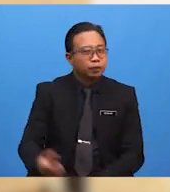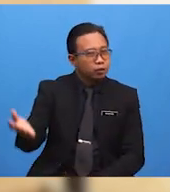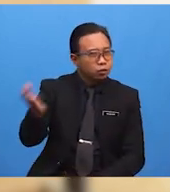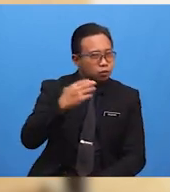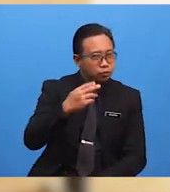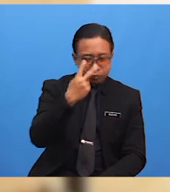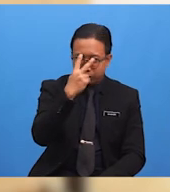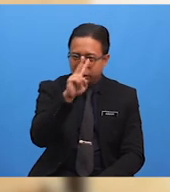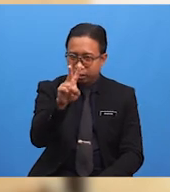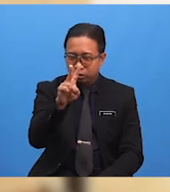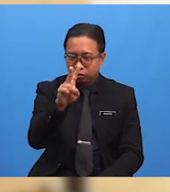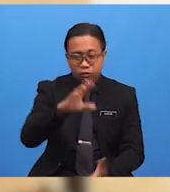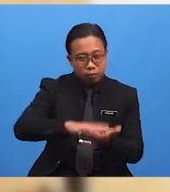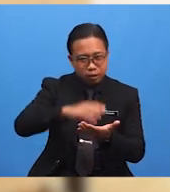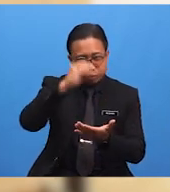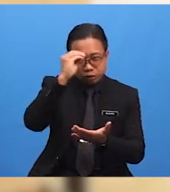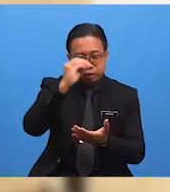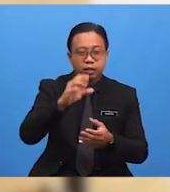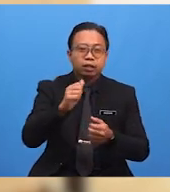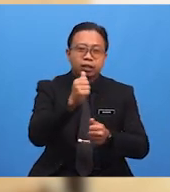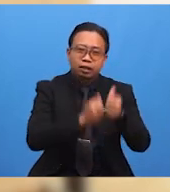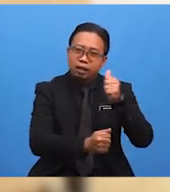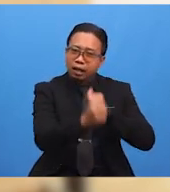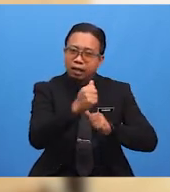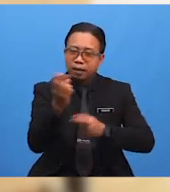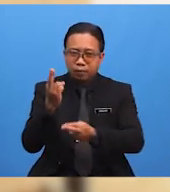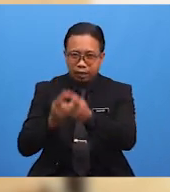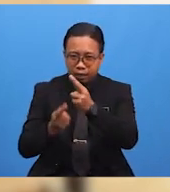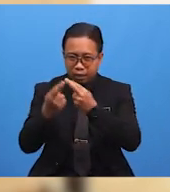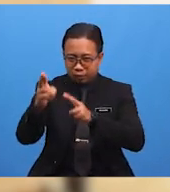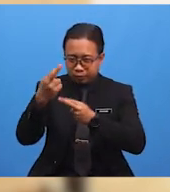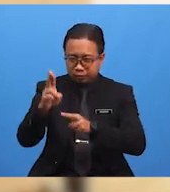sama-sama kita pelajari Adap-Adap Rehlah